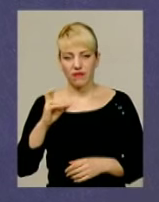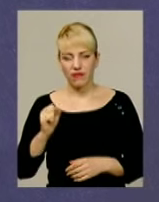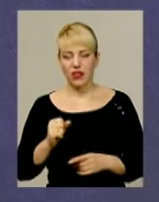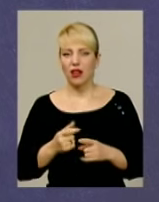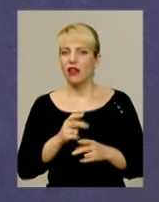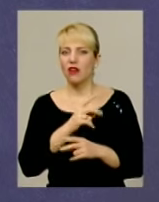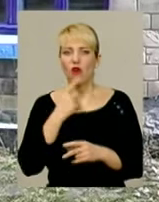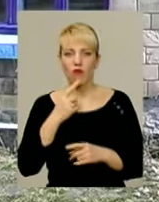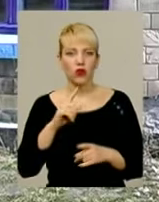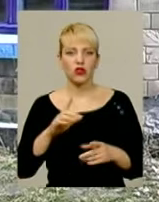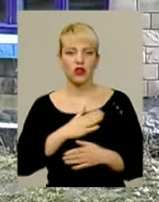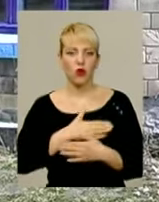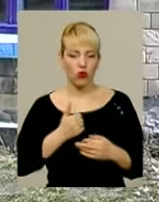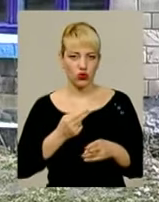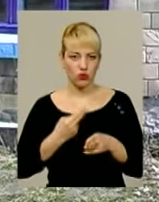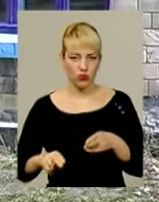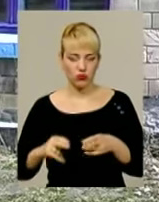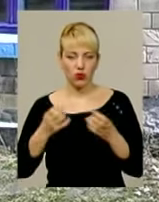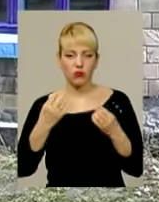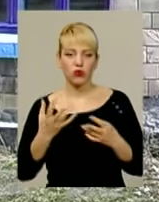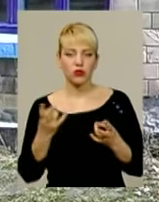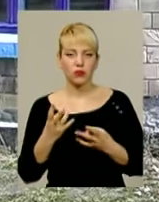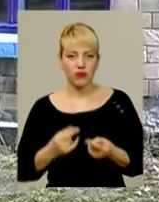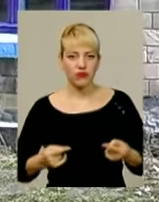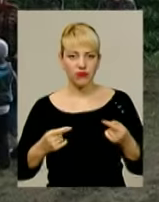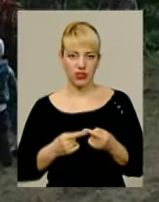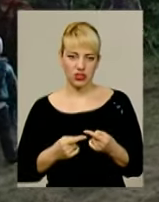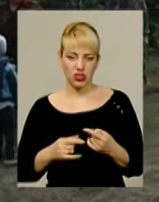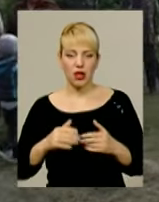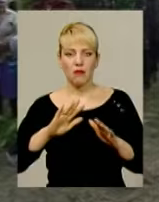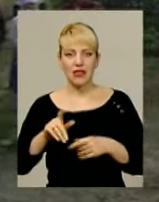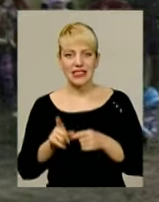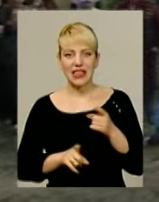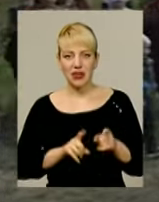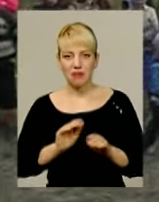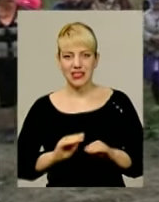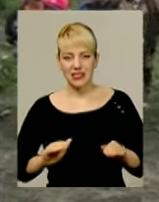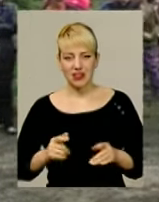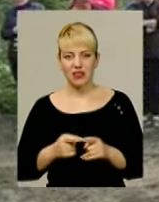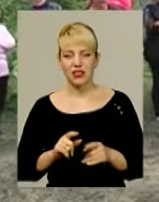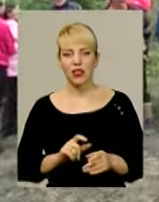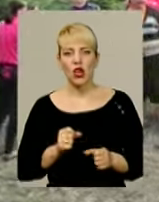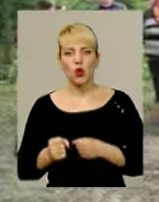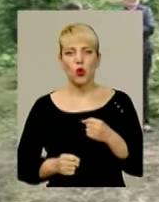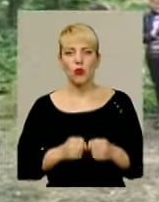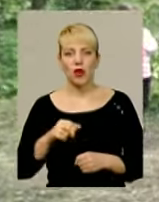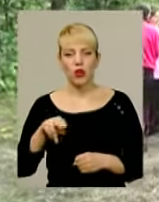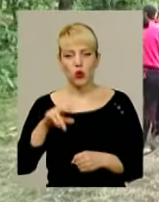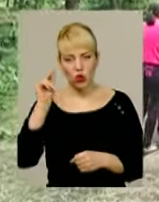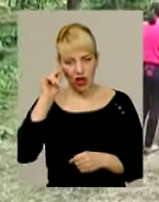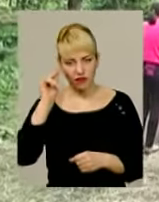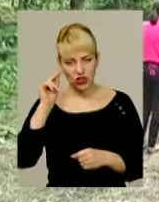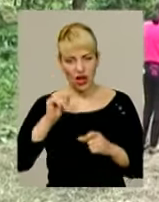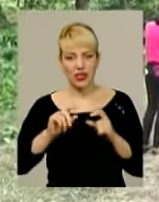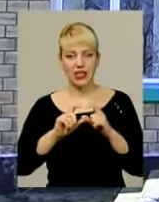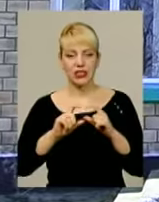жадає помсти, хочуть лише визначеності. Після реорганізації місцеві дітлахи шкільним автобусом добирається до навчального закладу у сусідніх